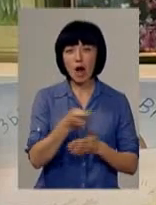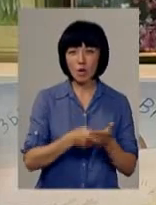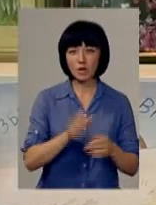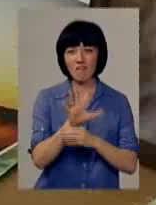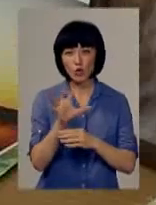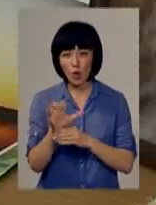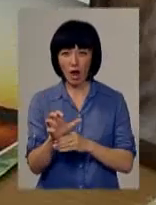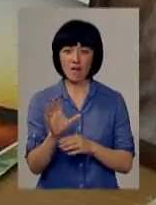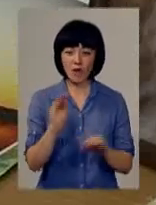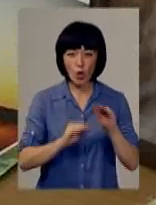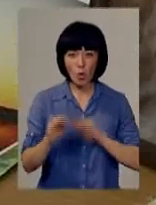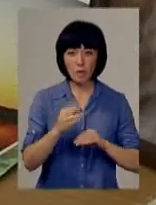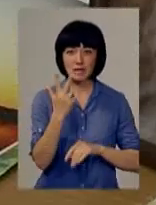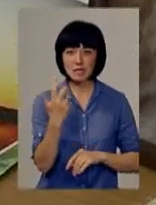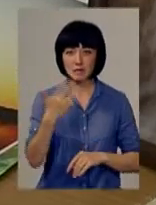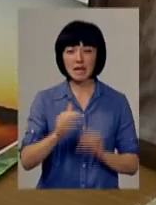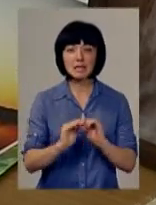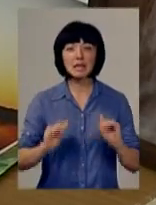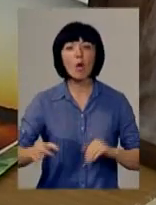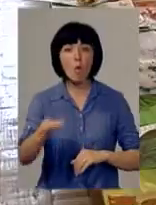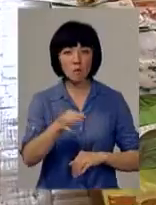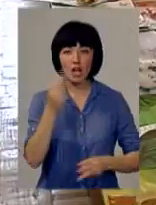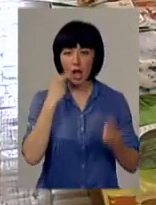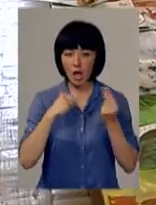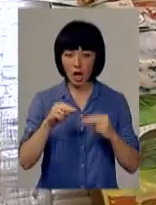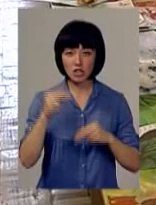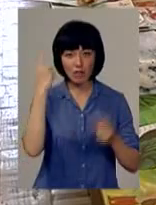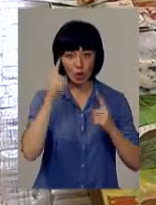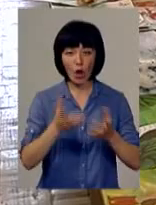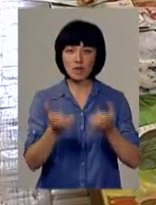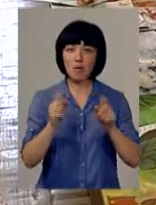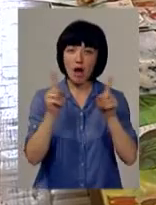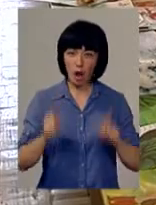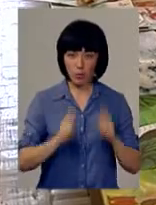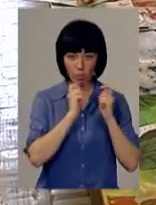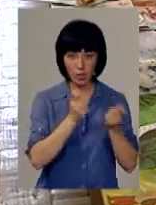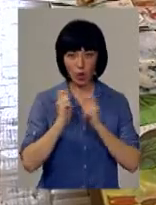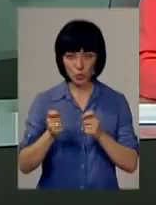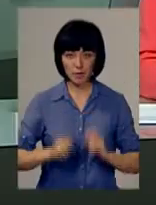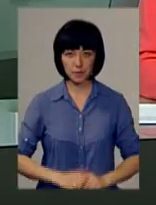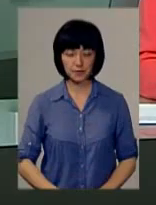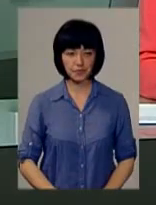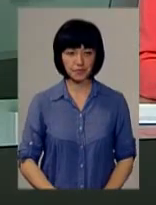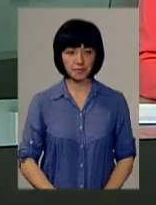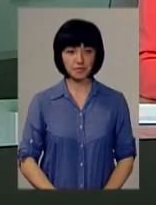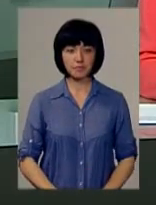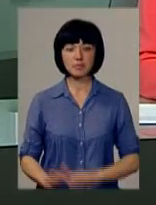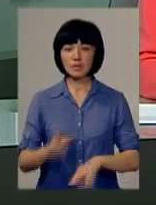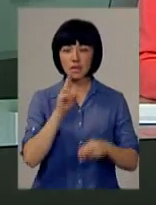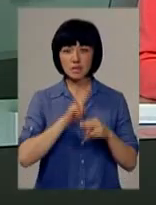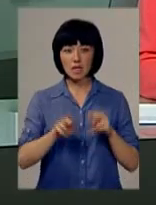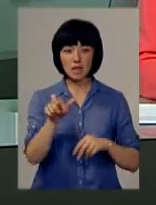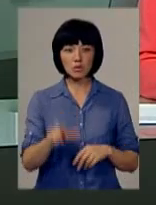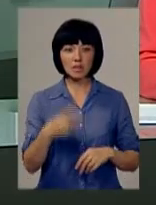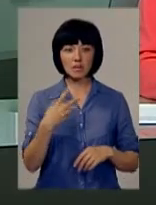малюнки та фотографії, понад 350 школярів краю. Найкращі автори отримали грамоти та подарунки. Зникла